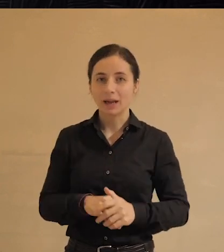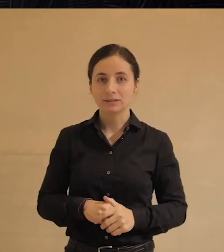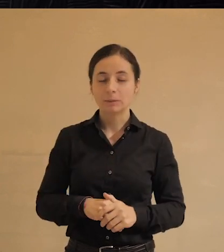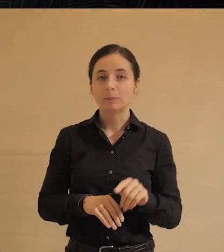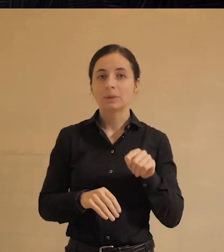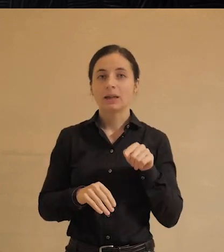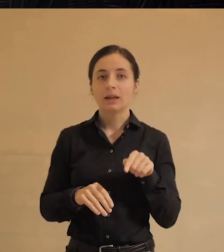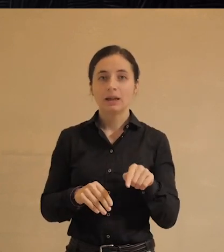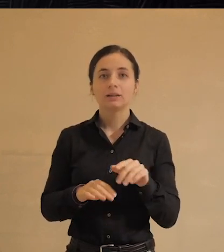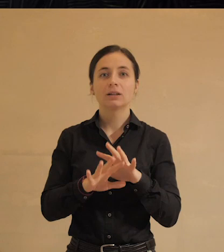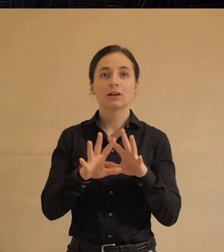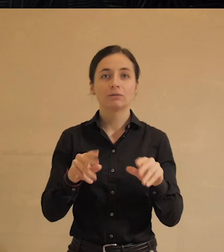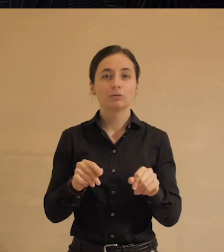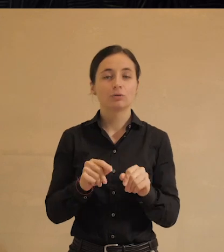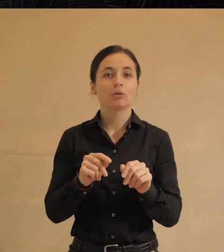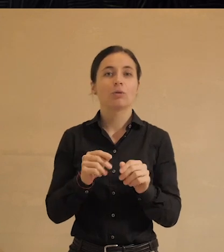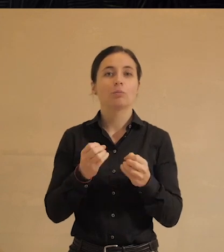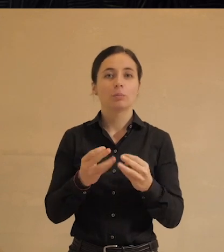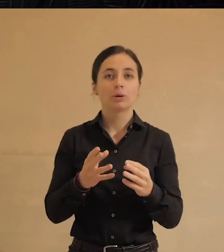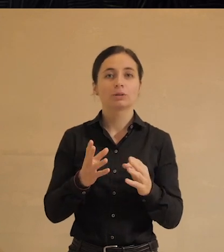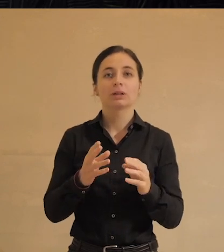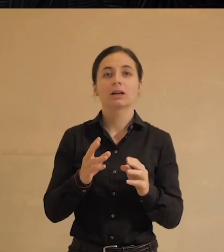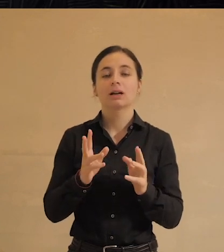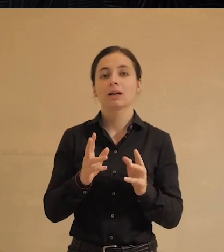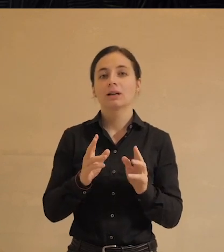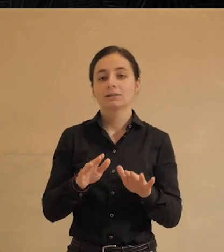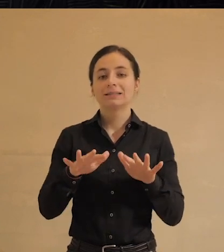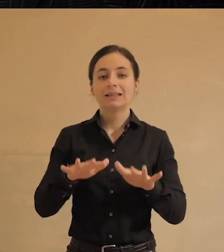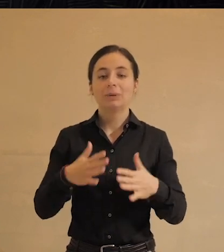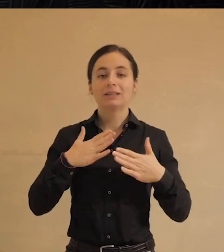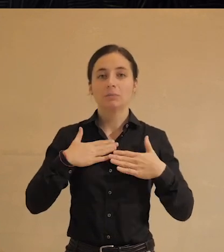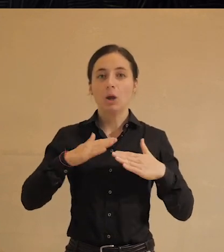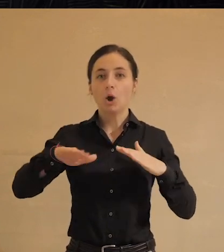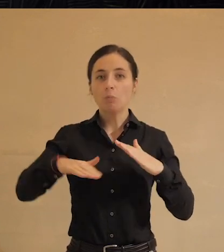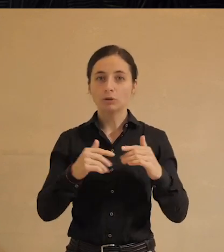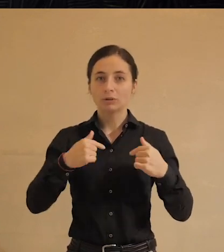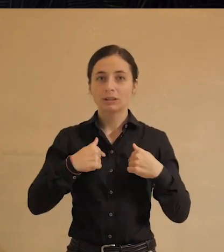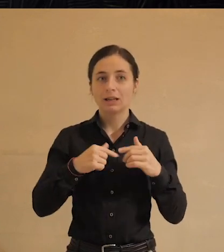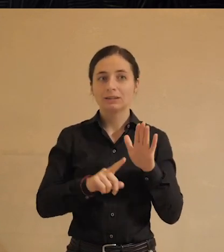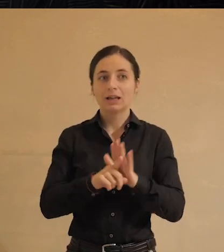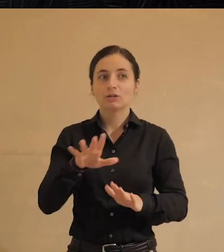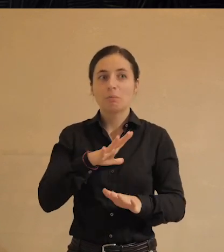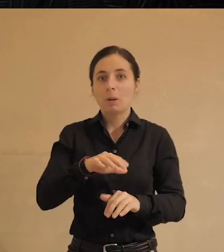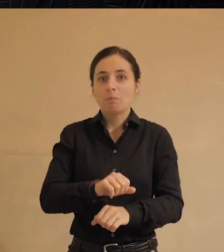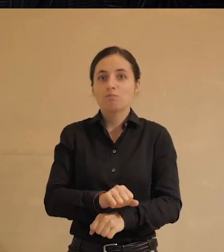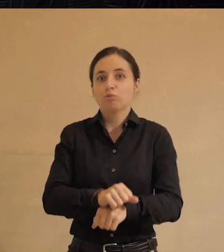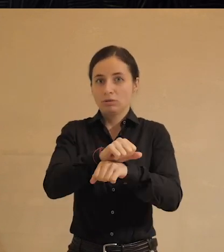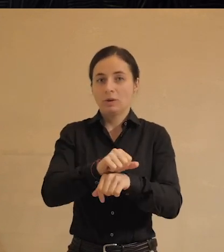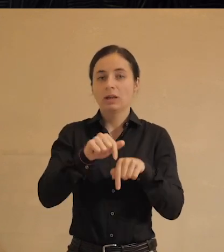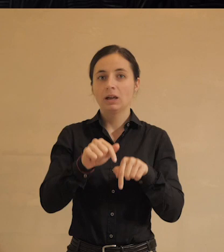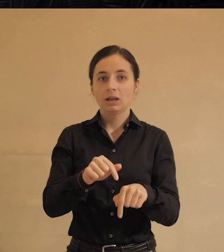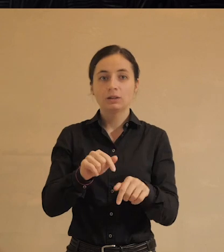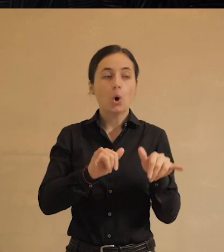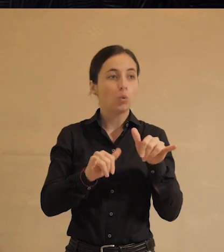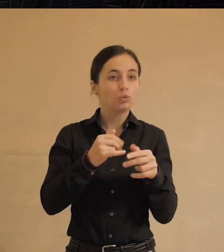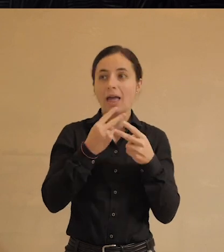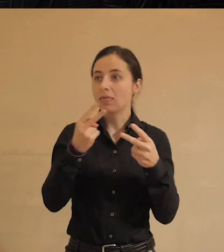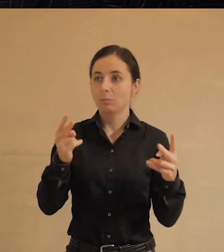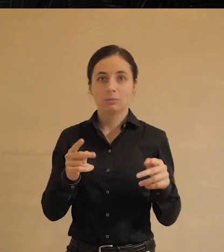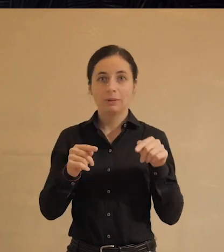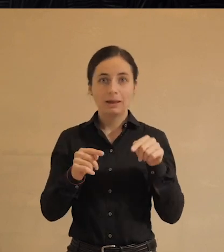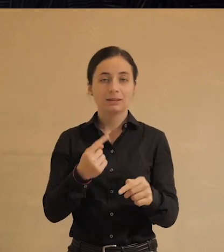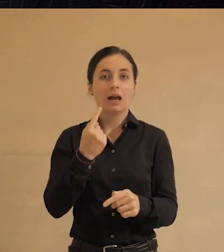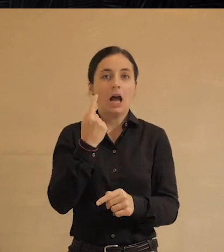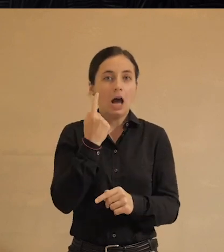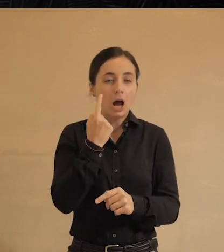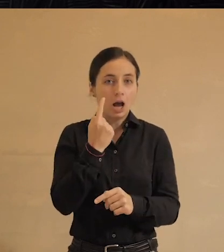Это, конечно, все просто, как говорил Людовик 15-й, на месте моих подданных я стала бы бунтовать. Потому что это просто вот куда ни посмотри, это